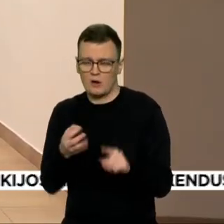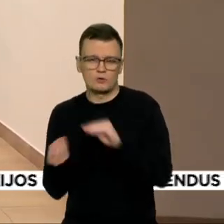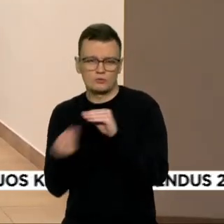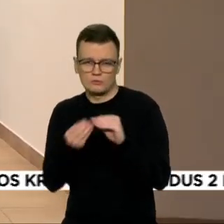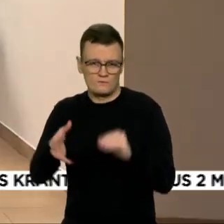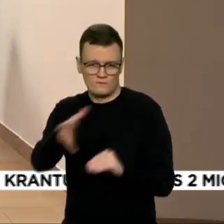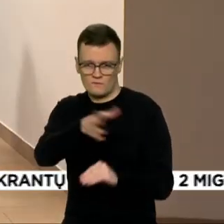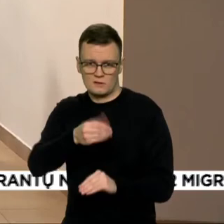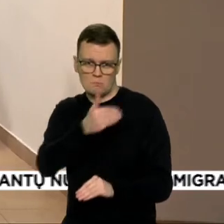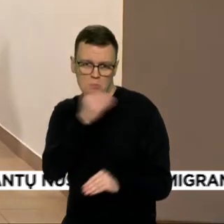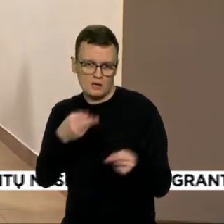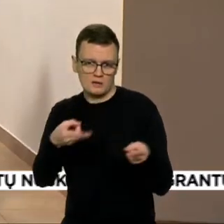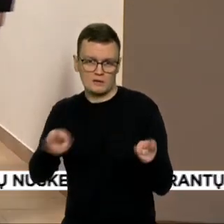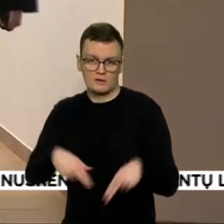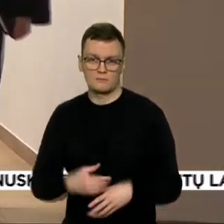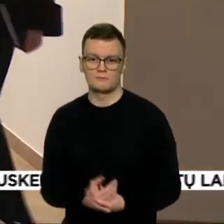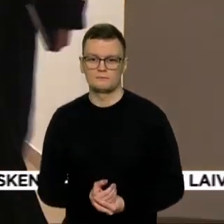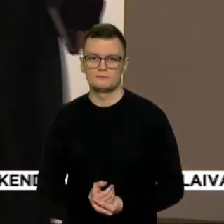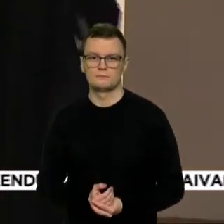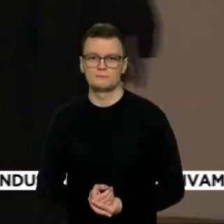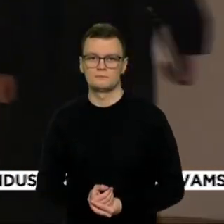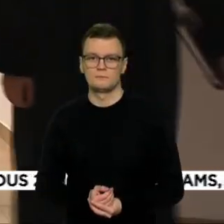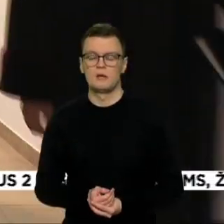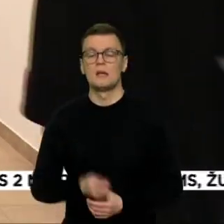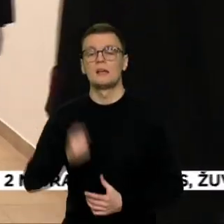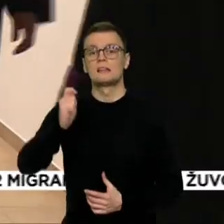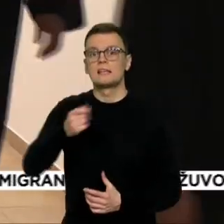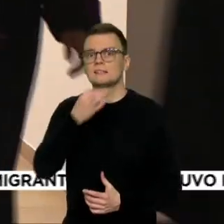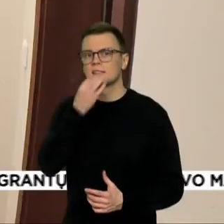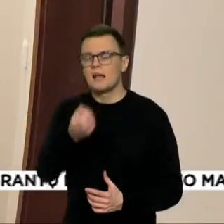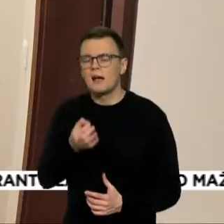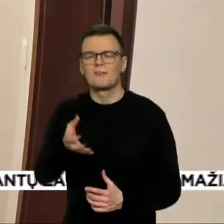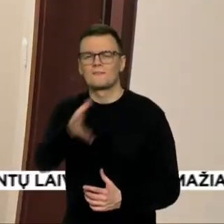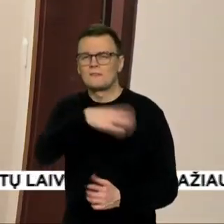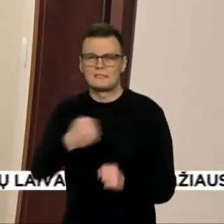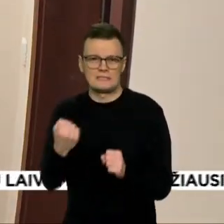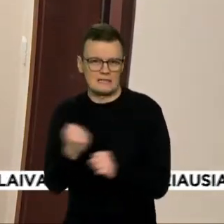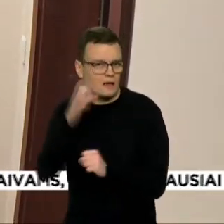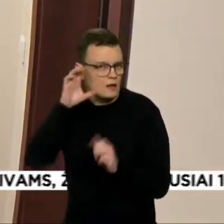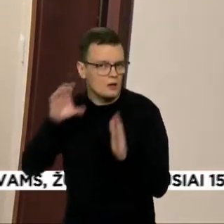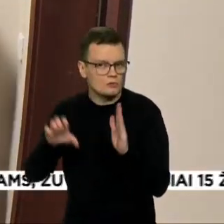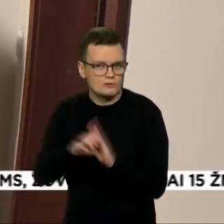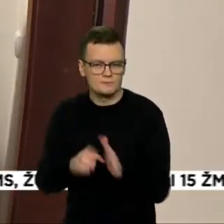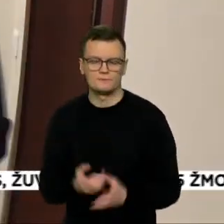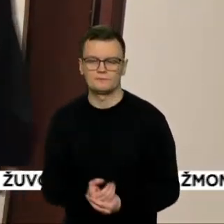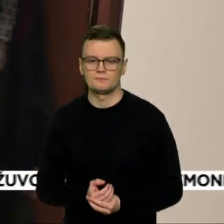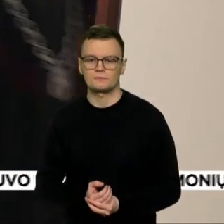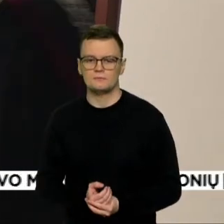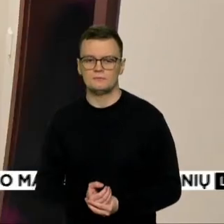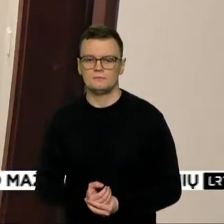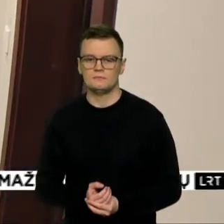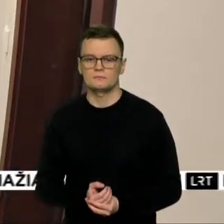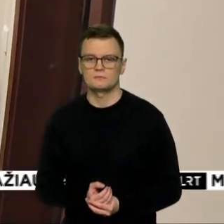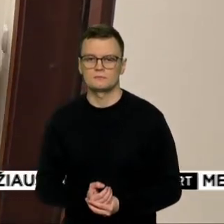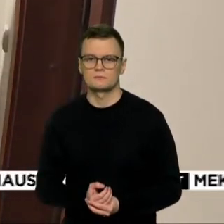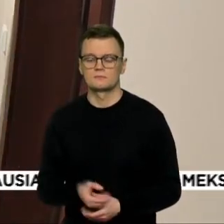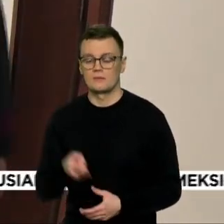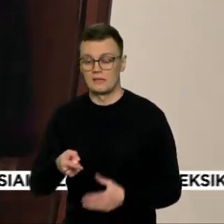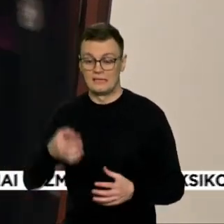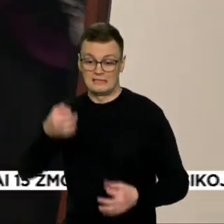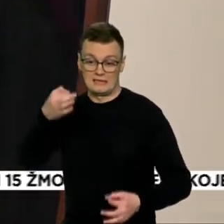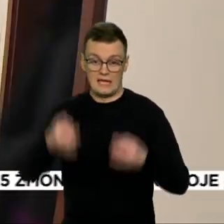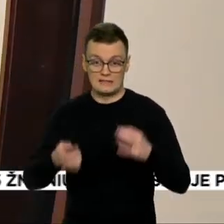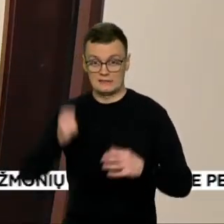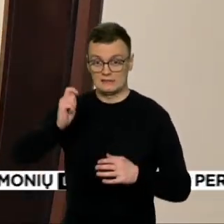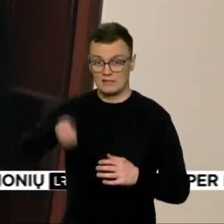Teisėjai sako, atėjo laikas, kad juos išgirstų visi. Visuotinis teisėjų susirinkimas yra prieėmę sprendimą siūlyti pasirašyti